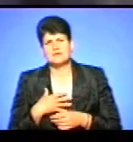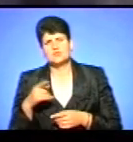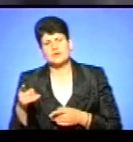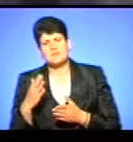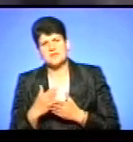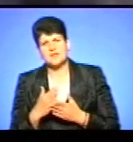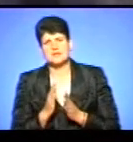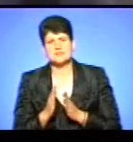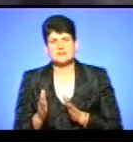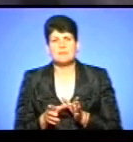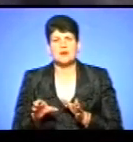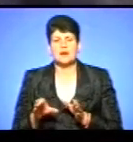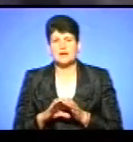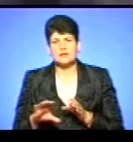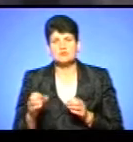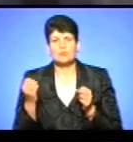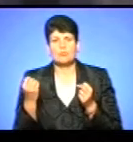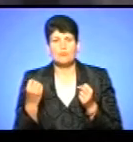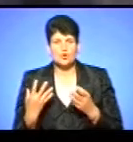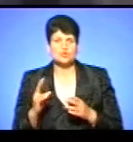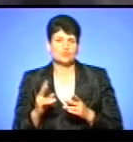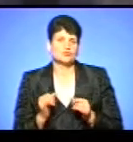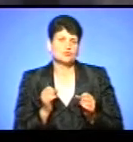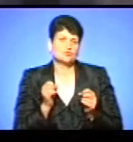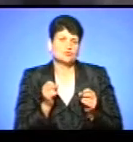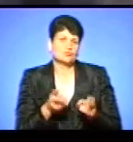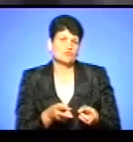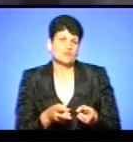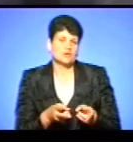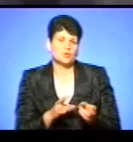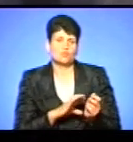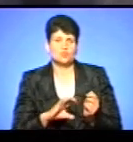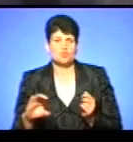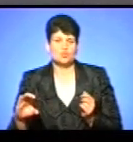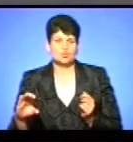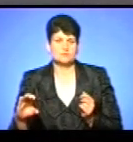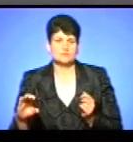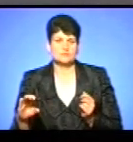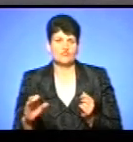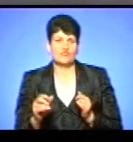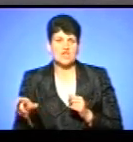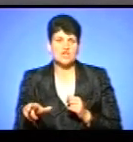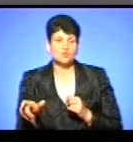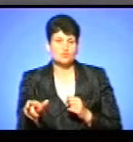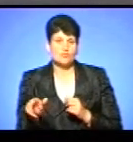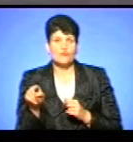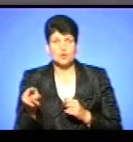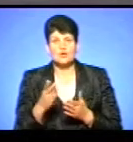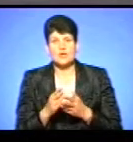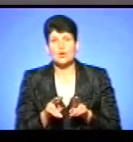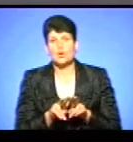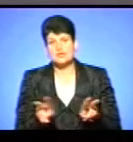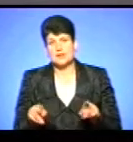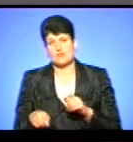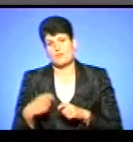системою каналізації, чи просто хтось пустив собі трубу в річку. Воно є однакове